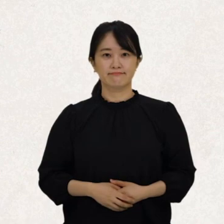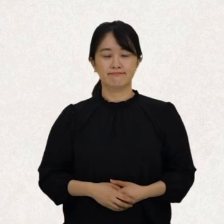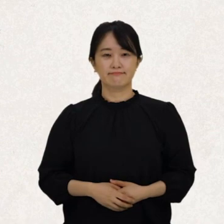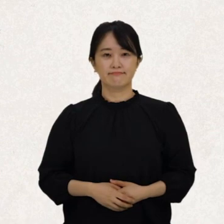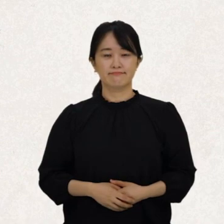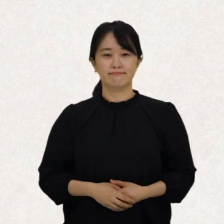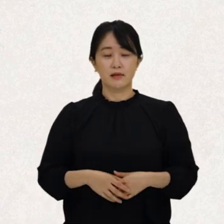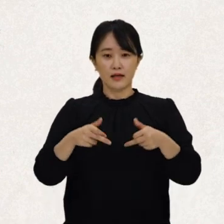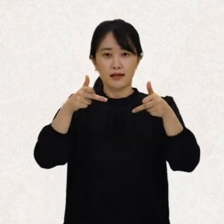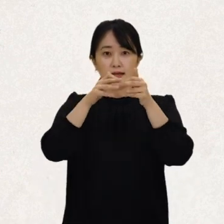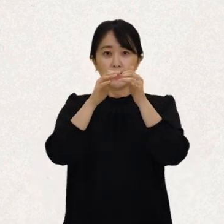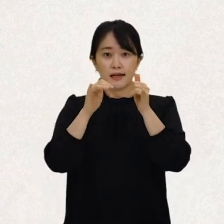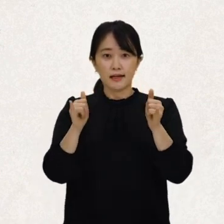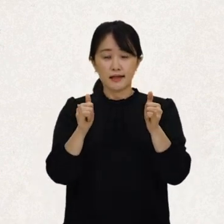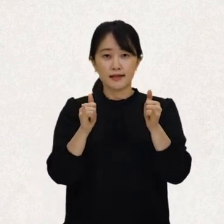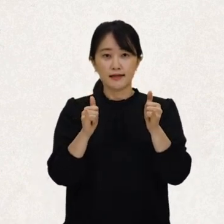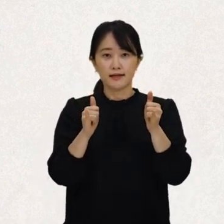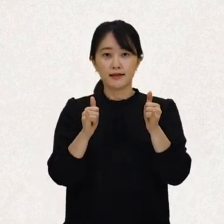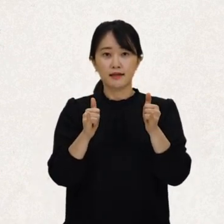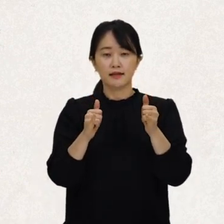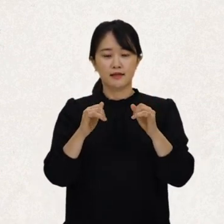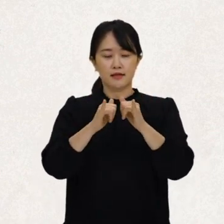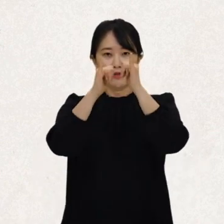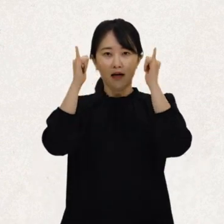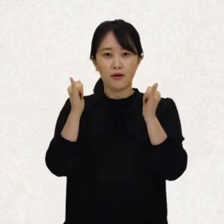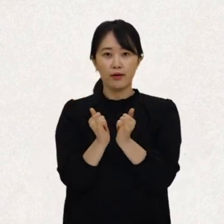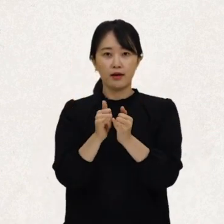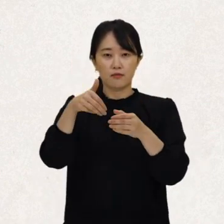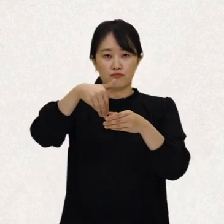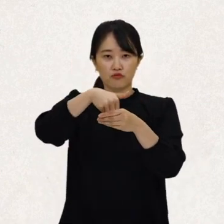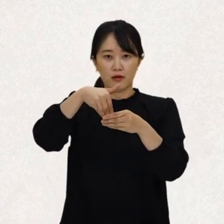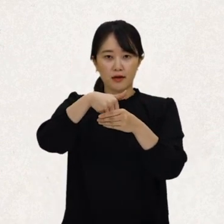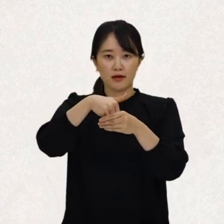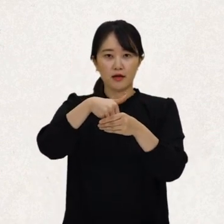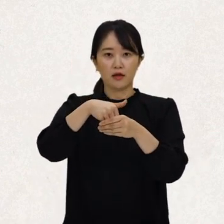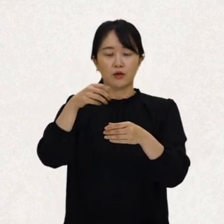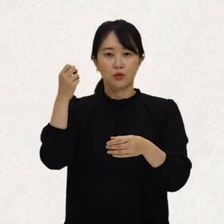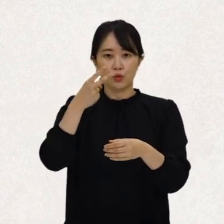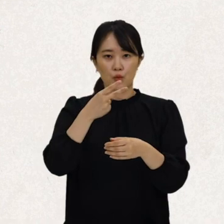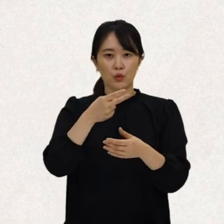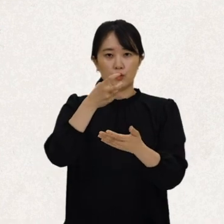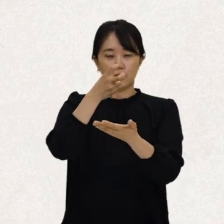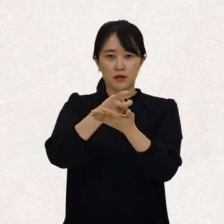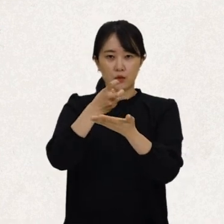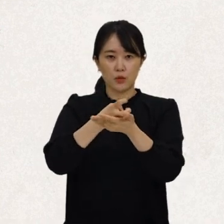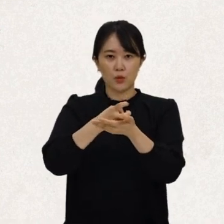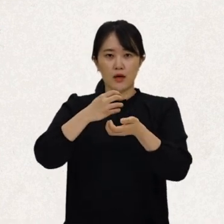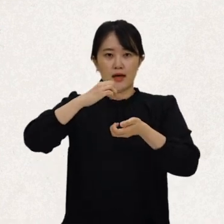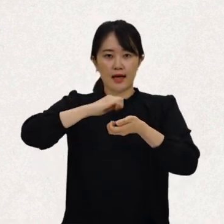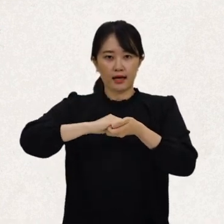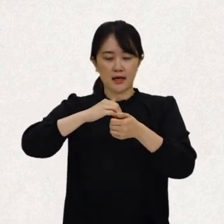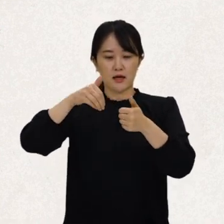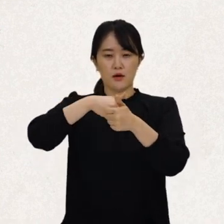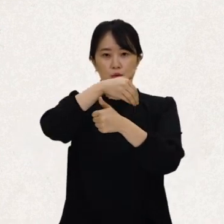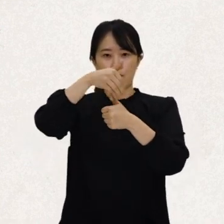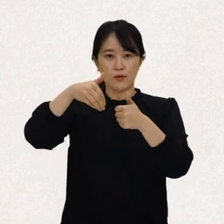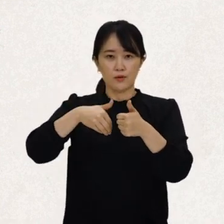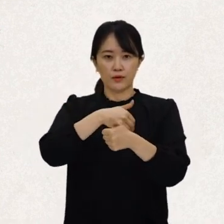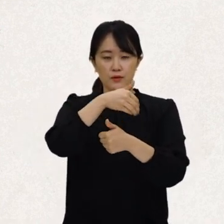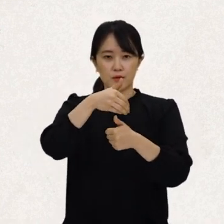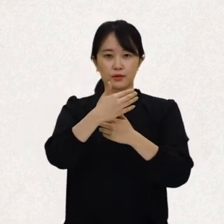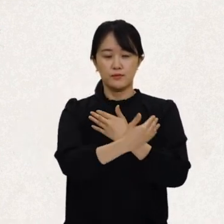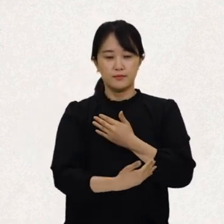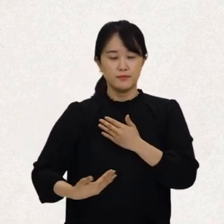여기에서 장애인이란 사회의 문화적, 물리적 및 제도적 장벽 등의 환경적 요인과